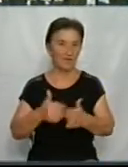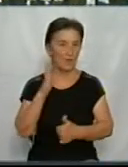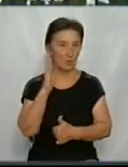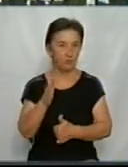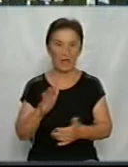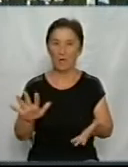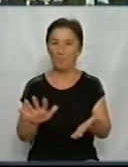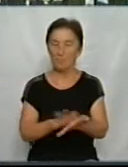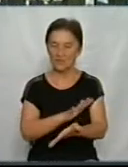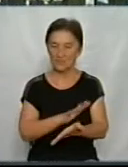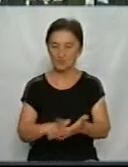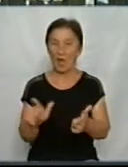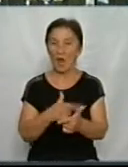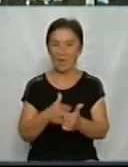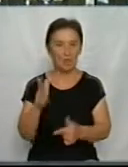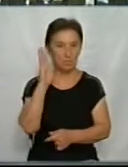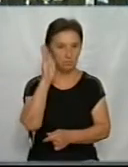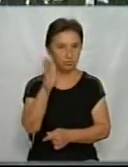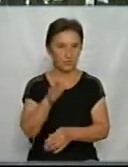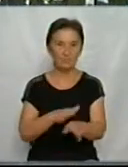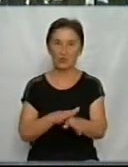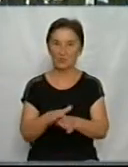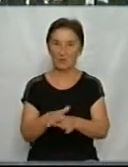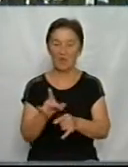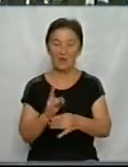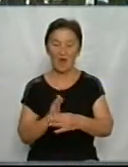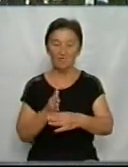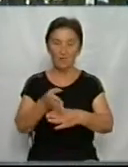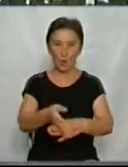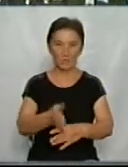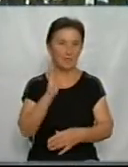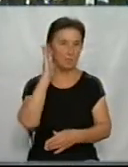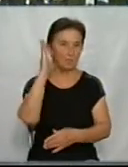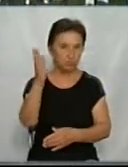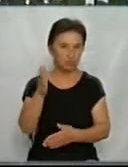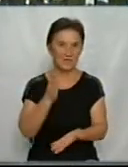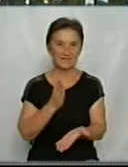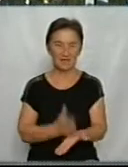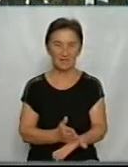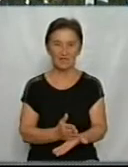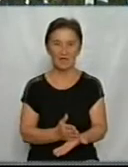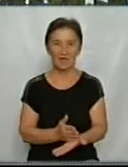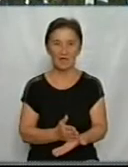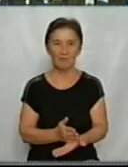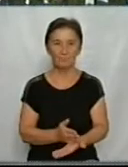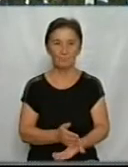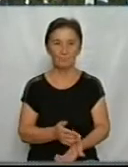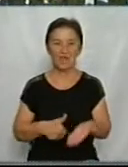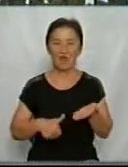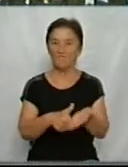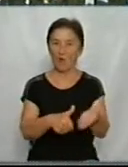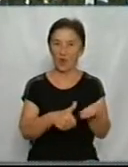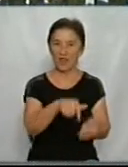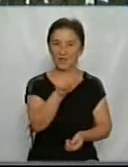дотримуватись карантинних заходів. Тобто на входах у нас будуть стояти волонтери, які будуть вимірювати